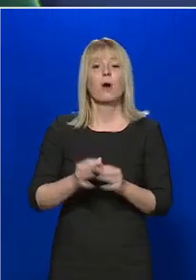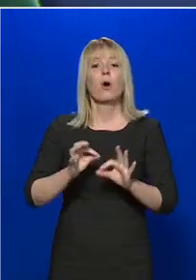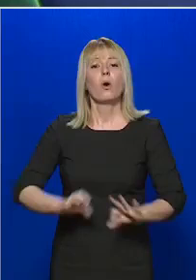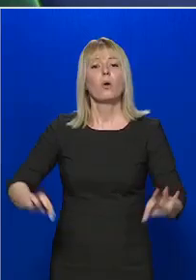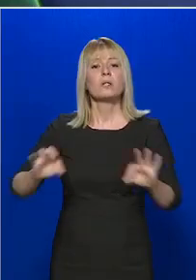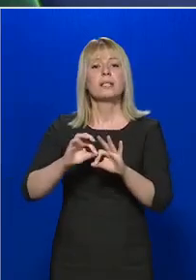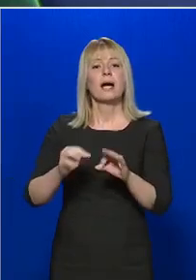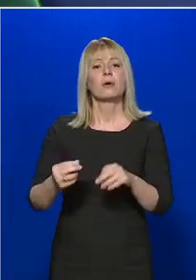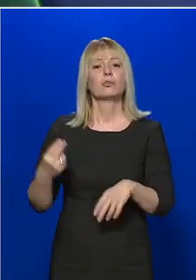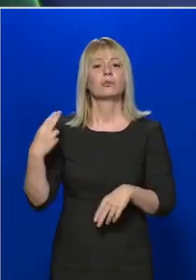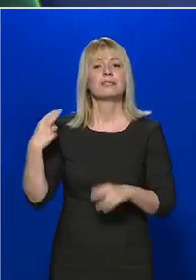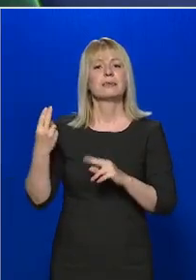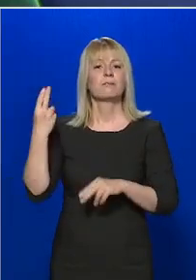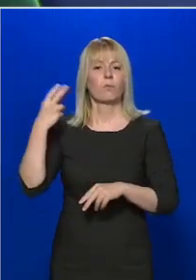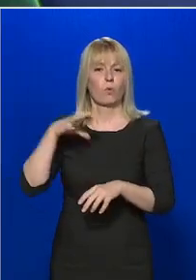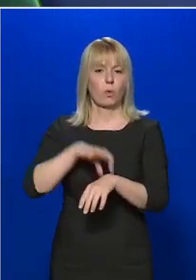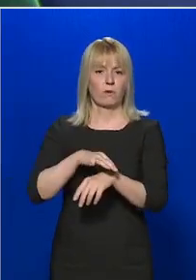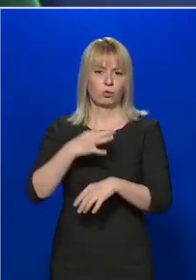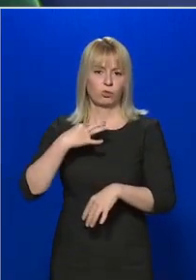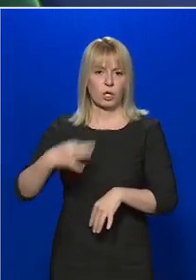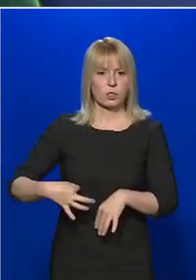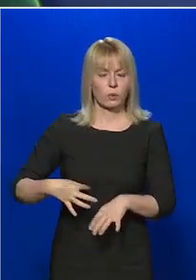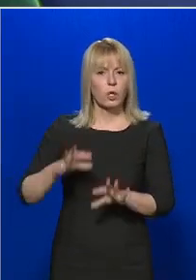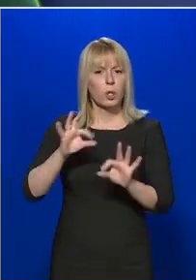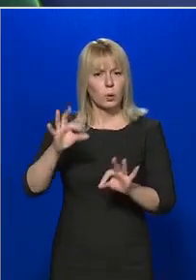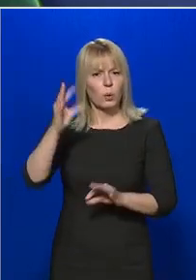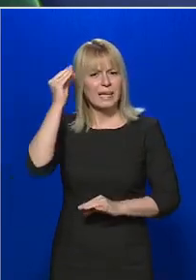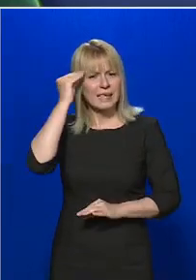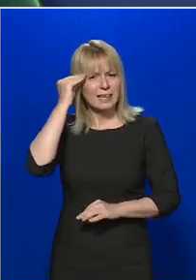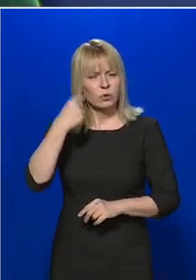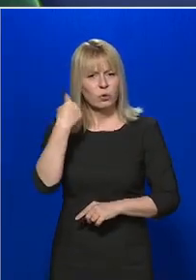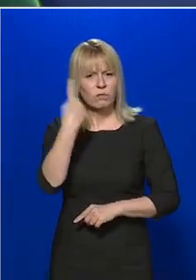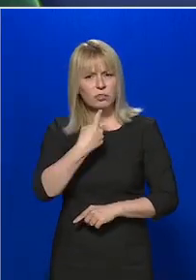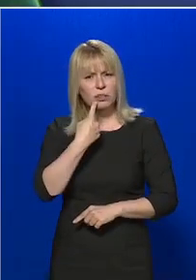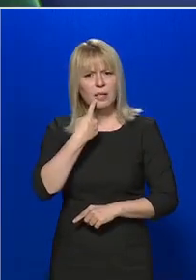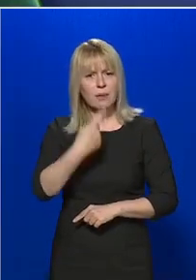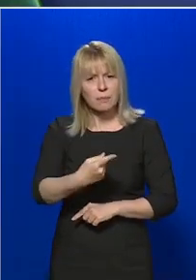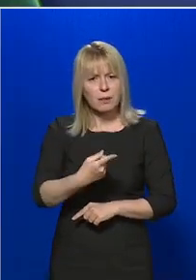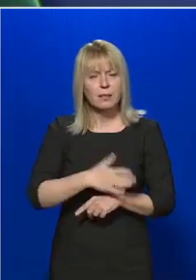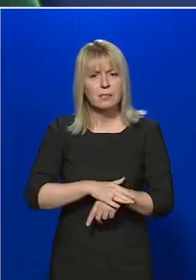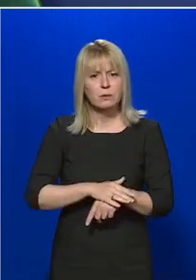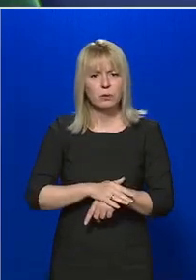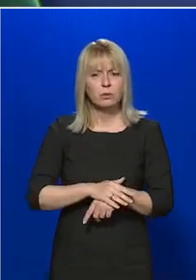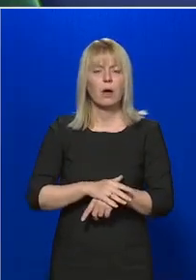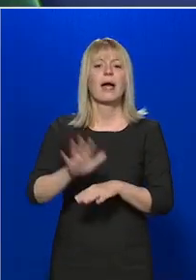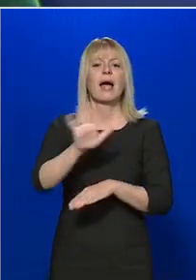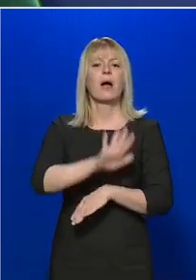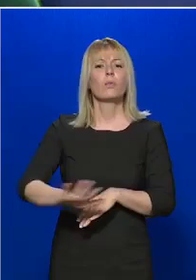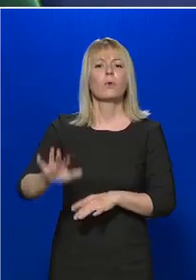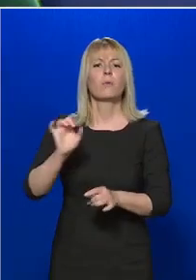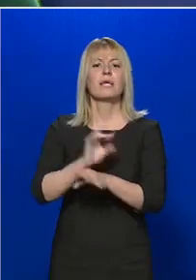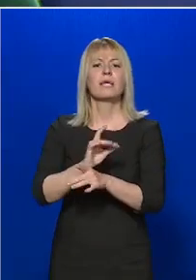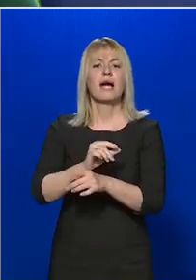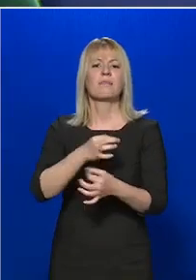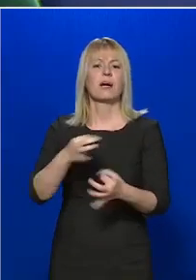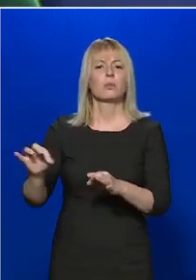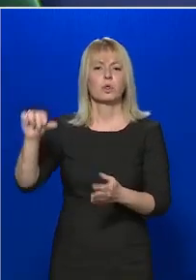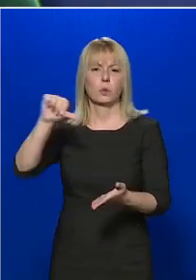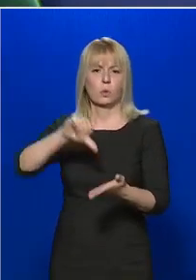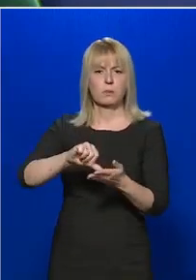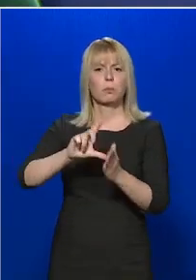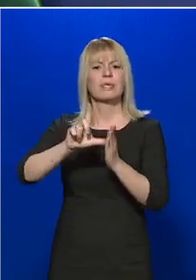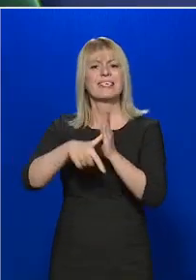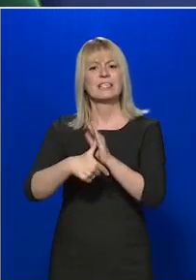vasárnapi tájékoztatása alapján jól értettük-e, hogy az Európai Járványügyi Központ később jelzett az Európában